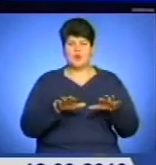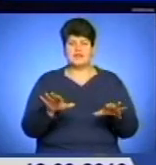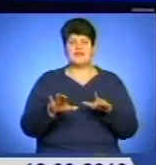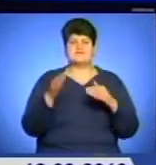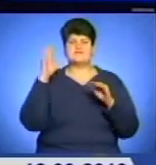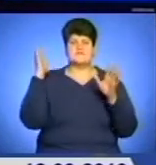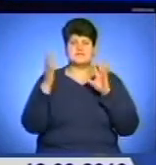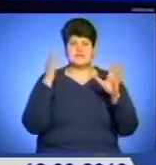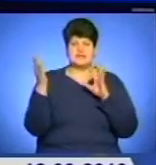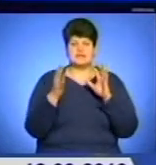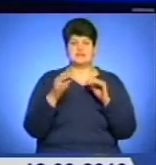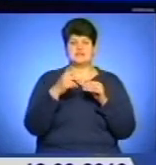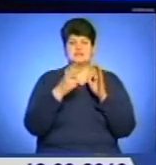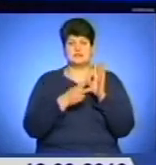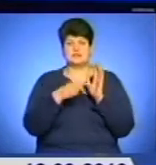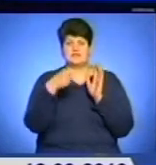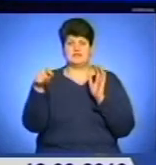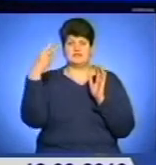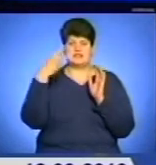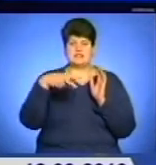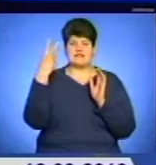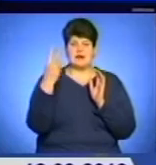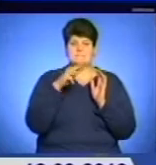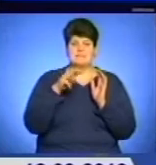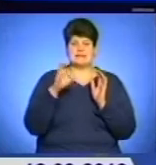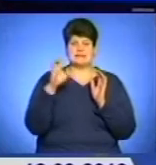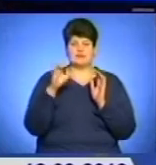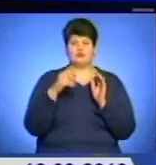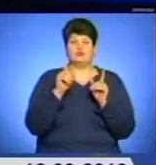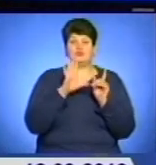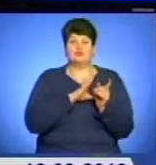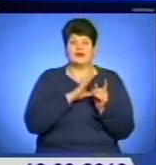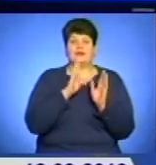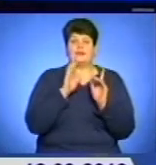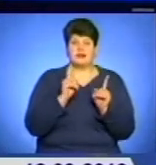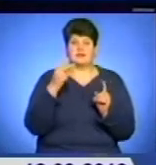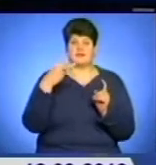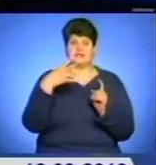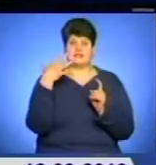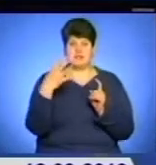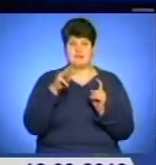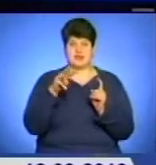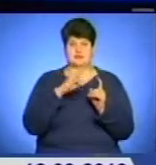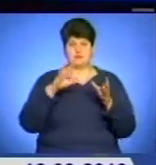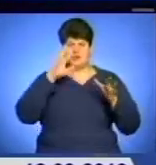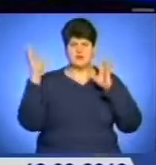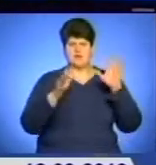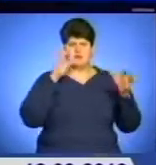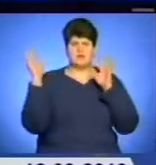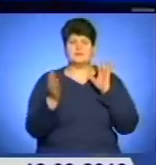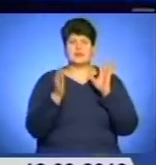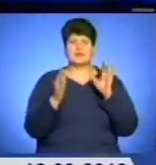-східний – 17-22 метри за секунду, місцями 25 метрів за секунду хортовини. На дорогах